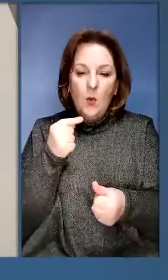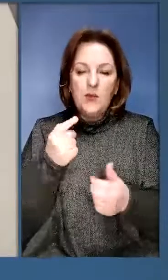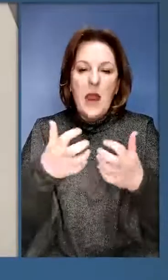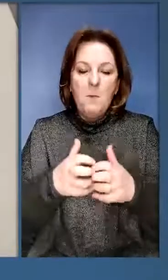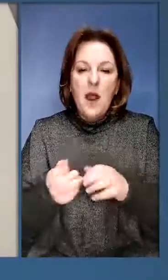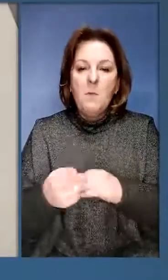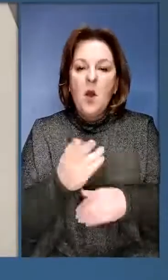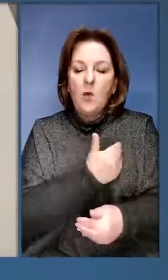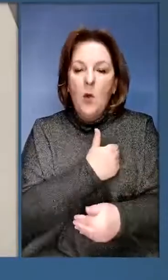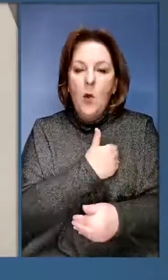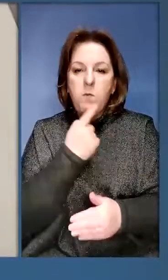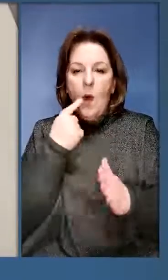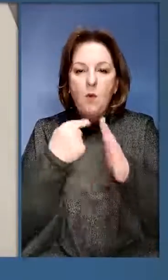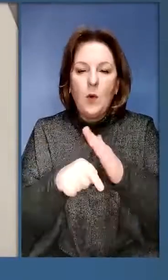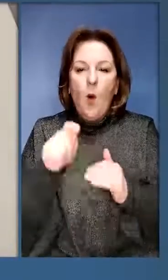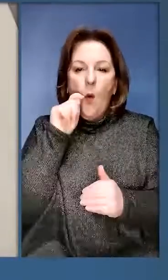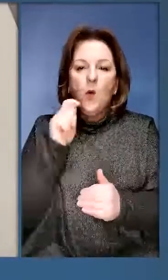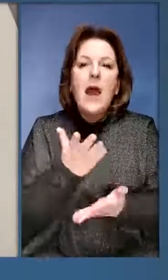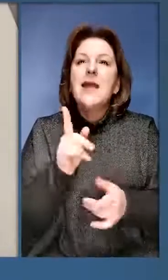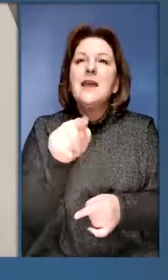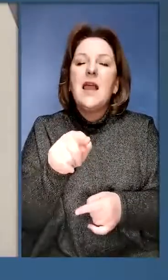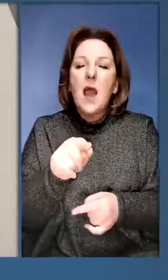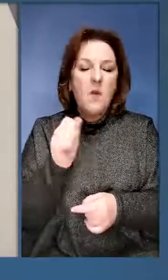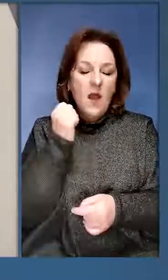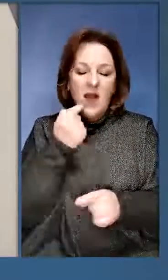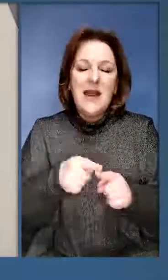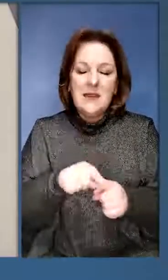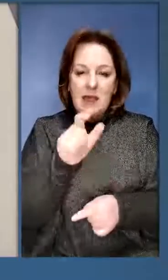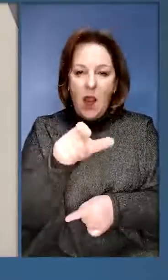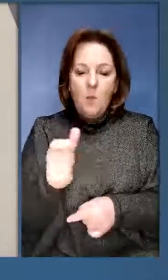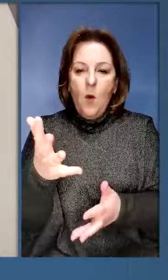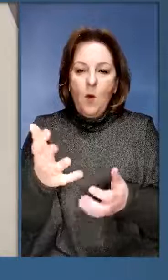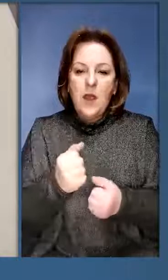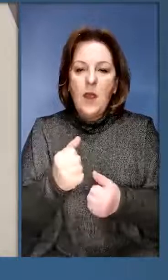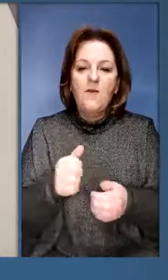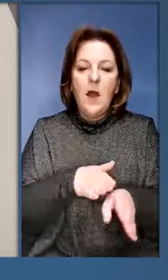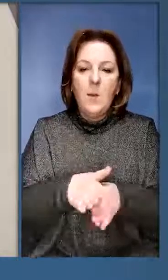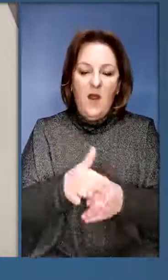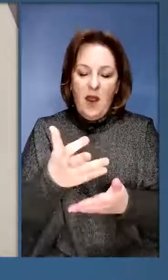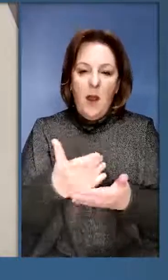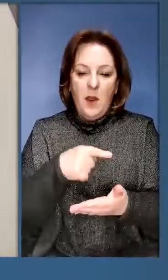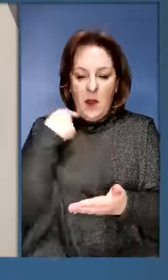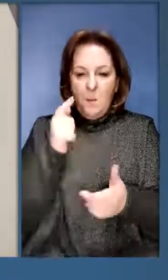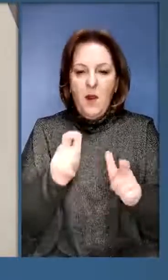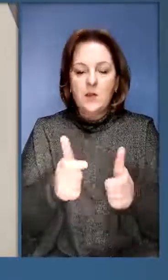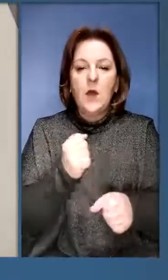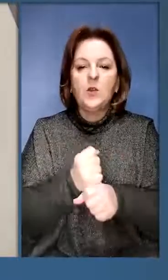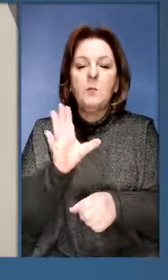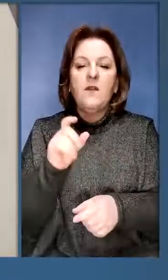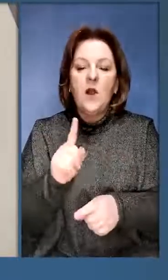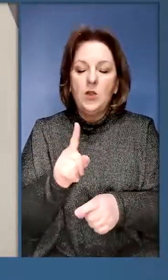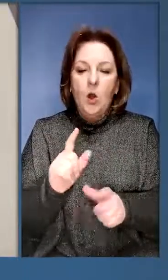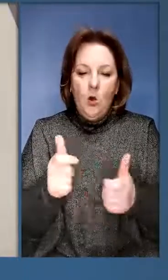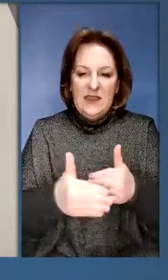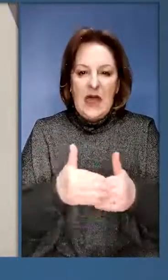пропаганду, ті, хто намагався продати Україну десь там в Москві, ця публіка отримує повний перелік персональних обмежень. Ми